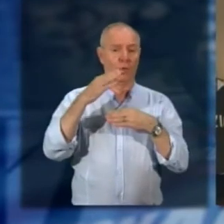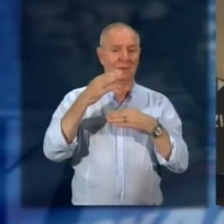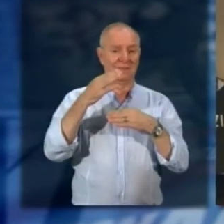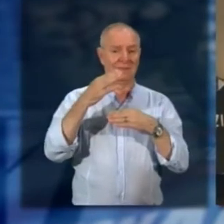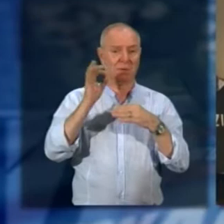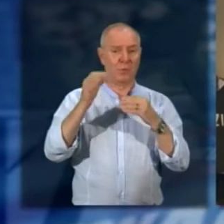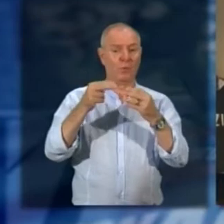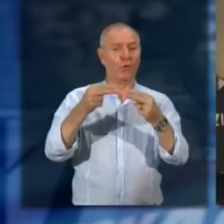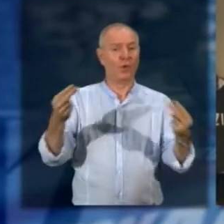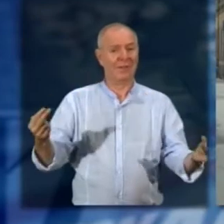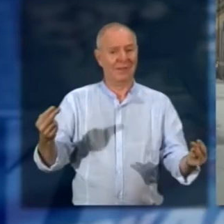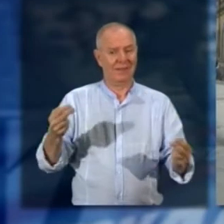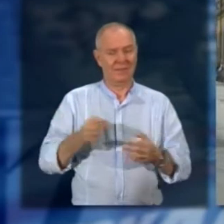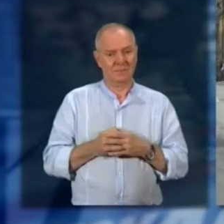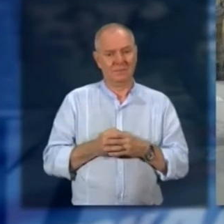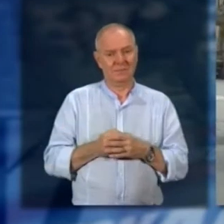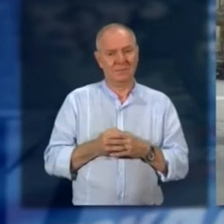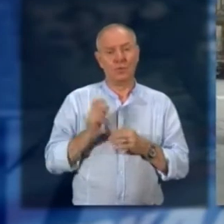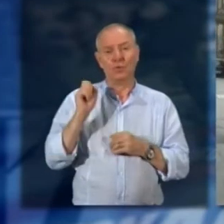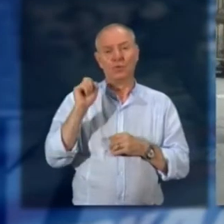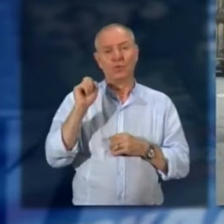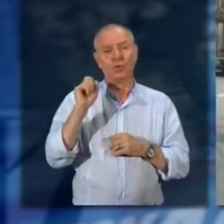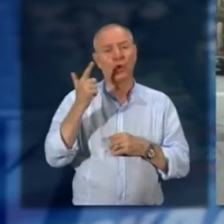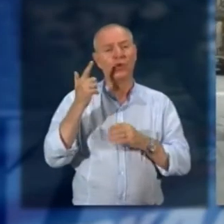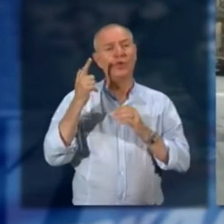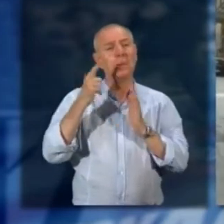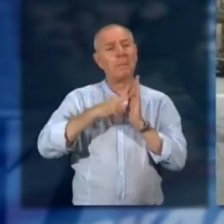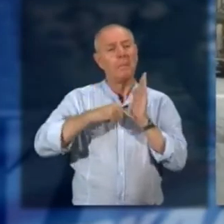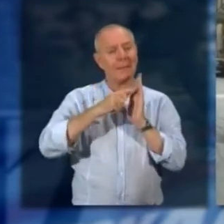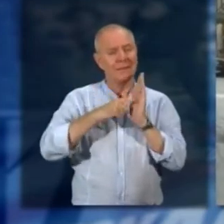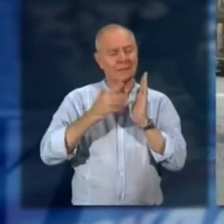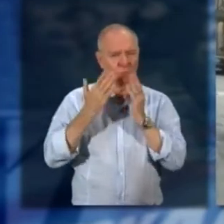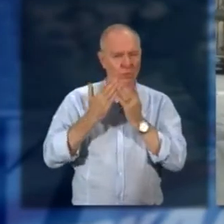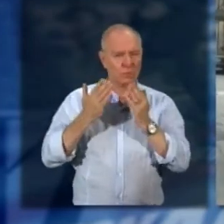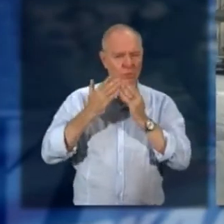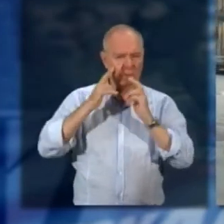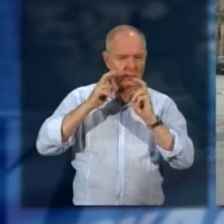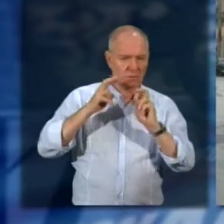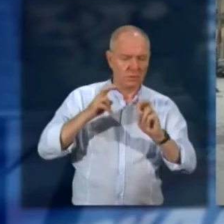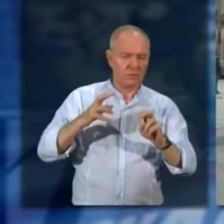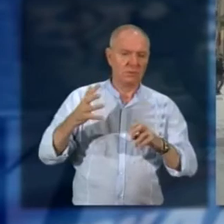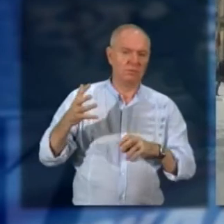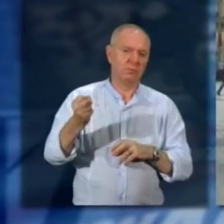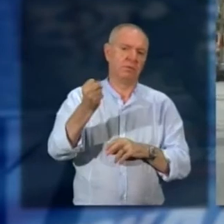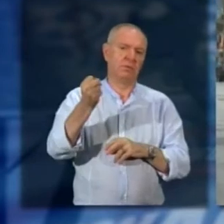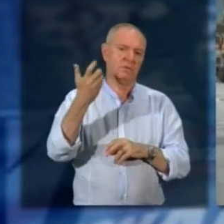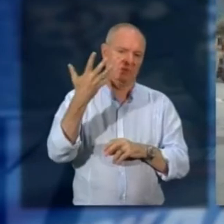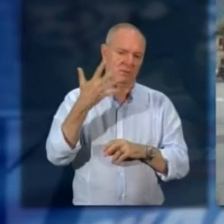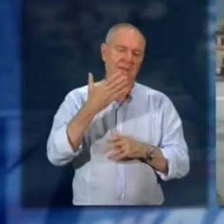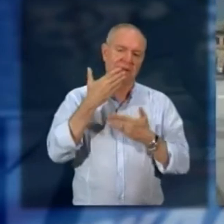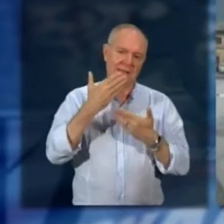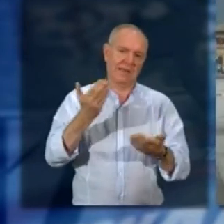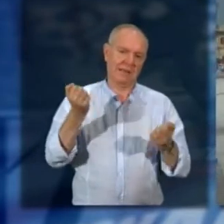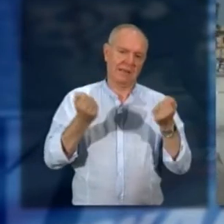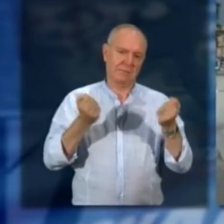di frontiera. Agenti che per 12 mesi hanno lavorato sull'operazione Santa Cruz, poi conclusa con l'aiuto dei colleghi della Mobile.